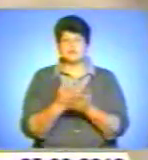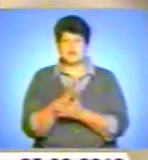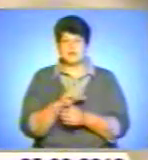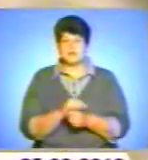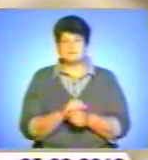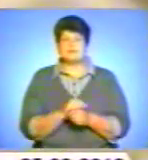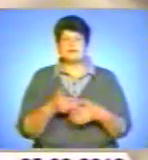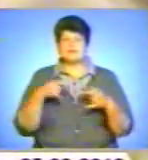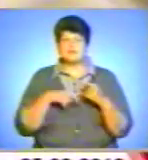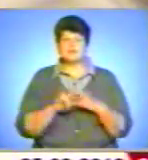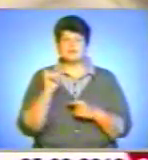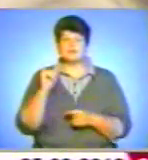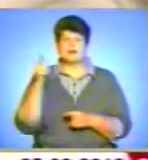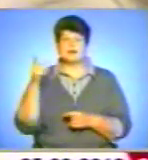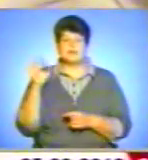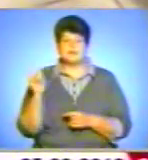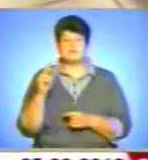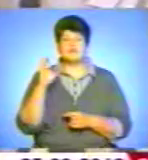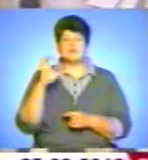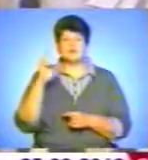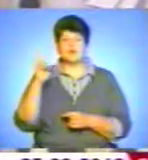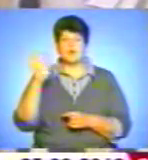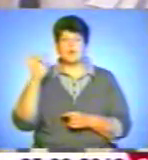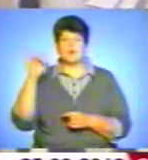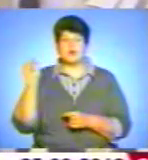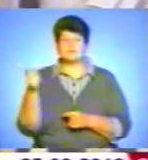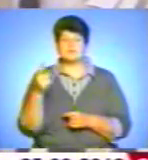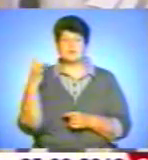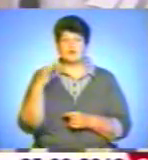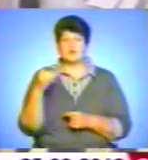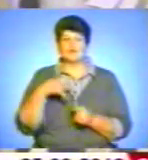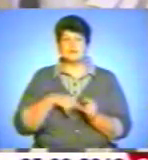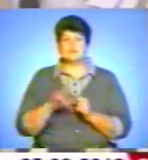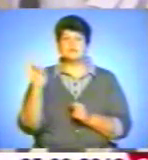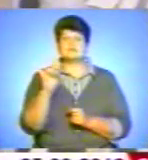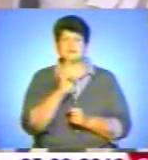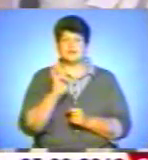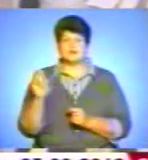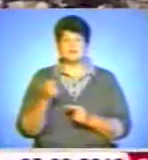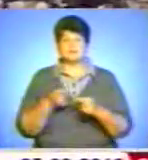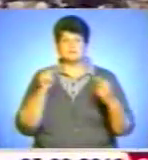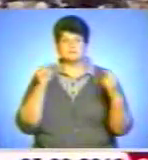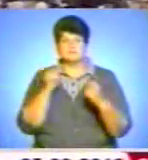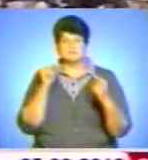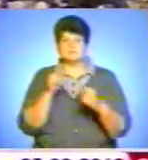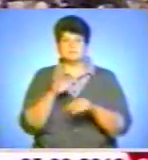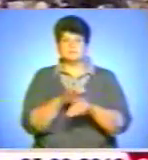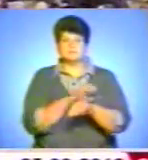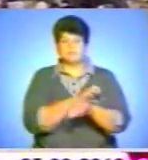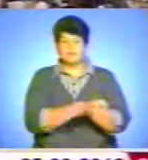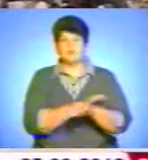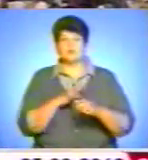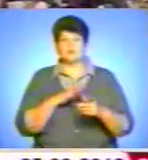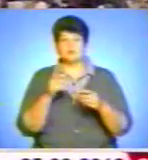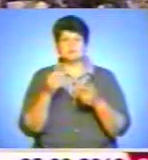Народився Ігор Герета у скомурогах Тернопільського району у родині священика. За антирадянську діяльність його засудили. Ігор Герета був